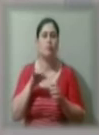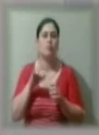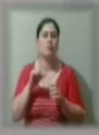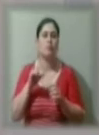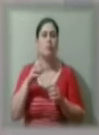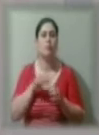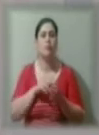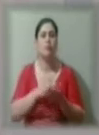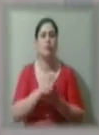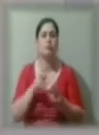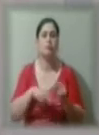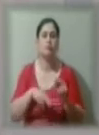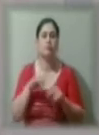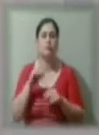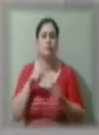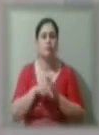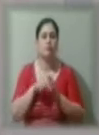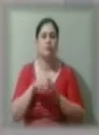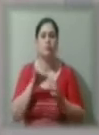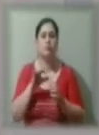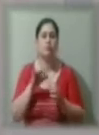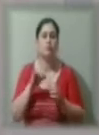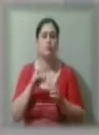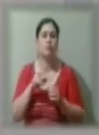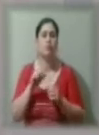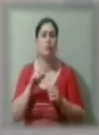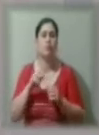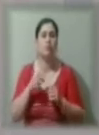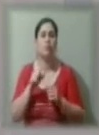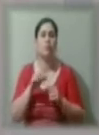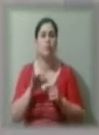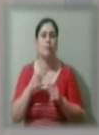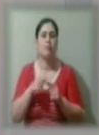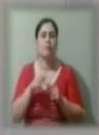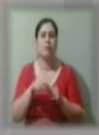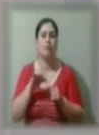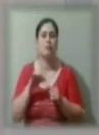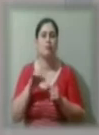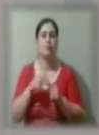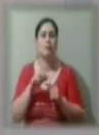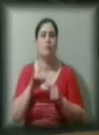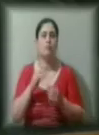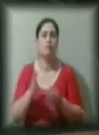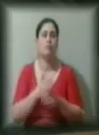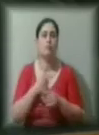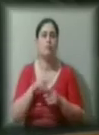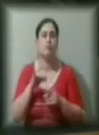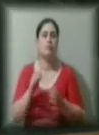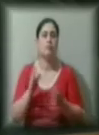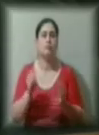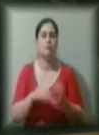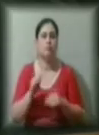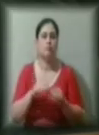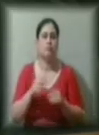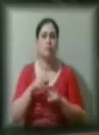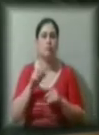на внутрішньо-суспільному діалозі, аби цю бар'єри зняти і цю бар'єри засипати. Едем Бекіров –